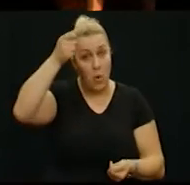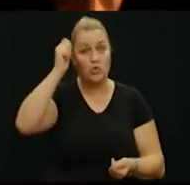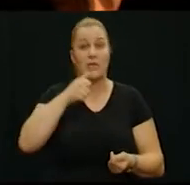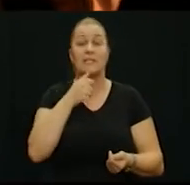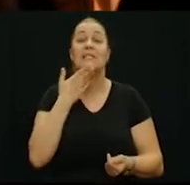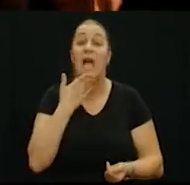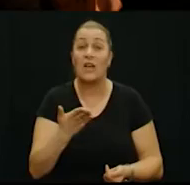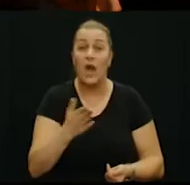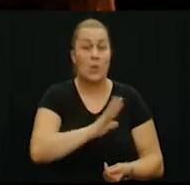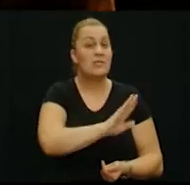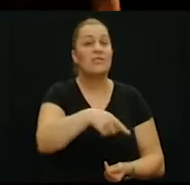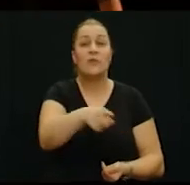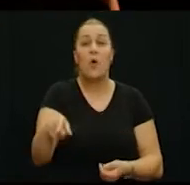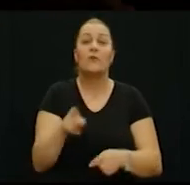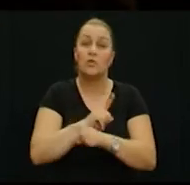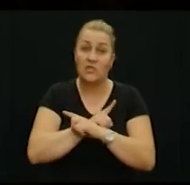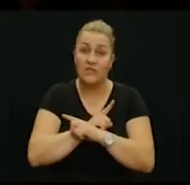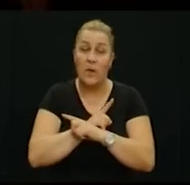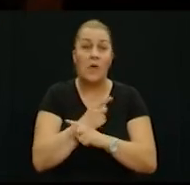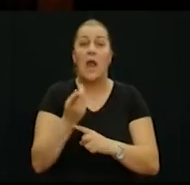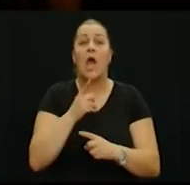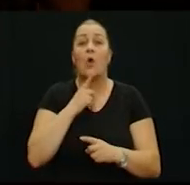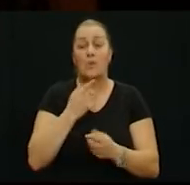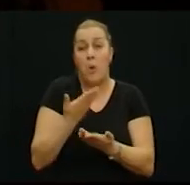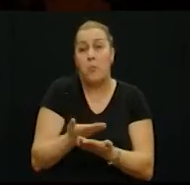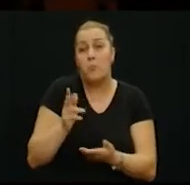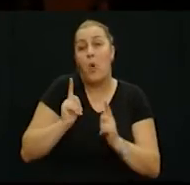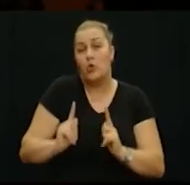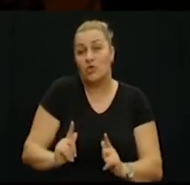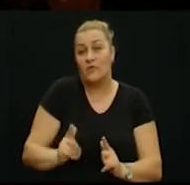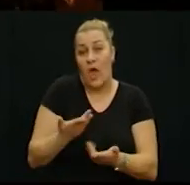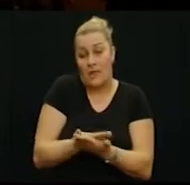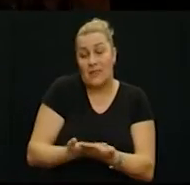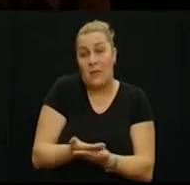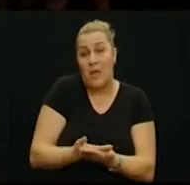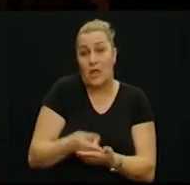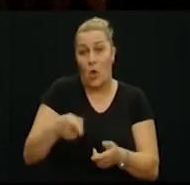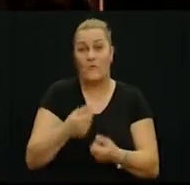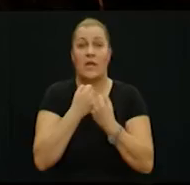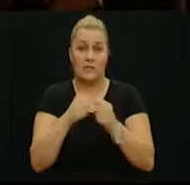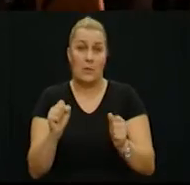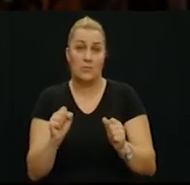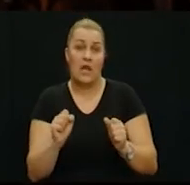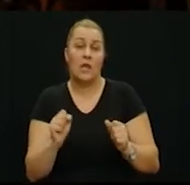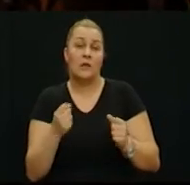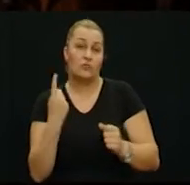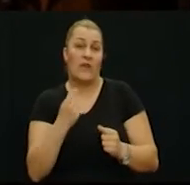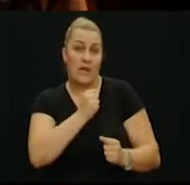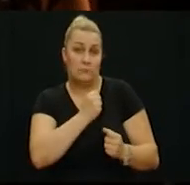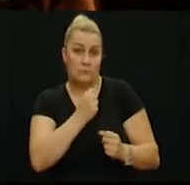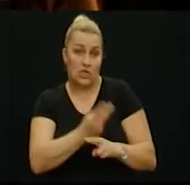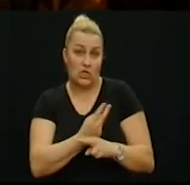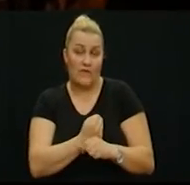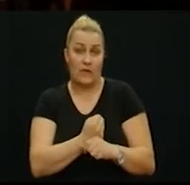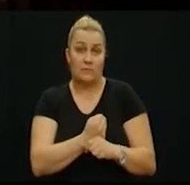svim tim žrtvama na čijim temeljima počiva suverena samostalna Hrvatska država. Jednako tako ovim